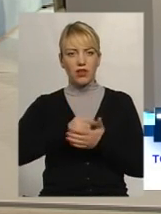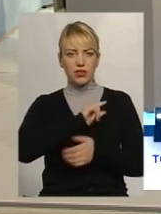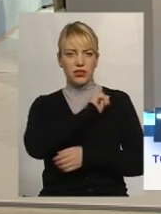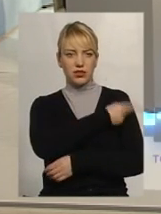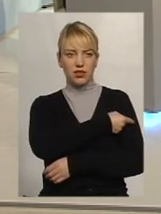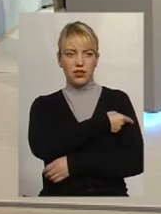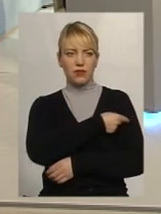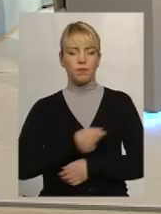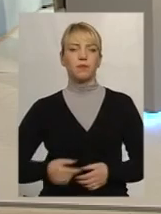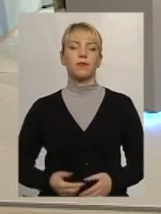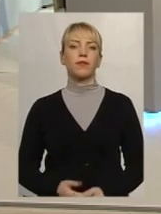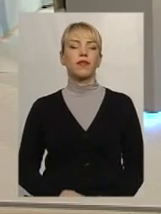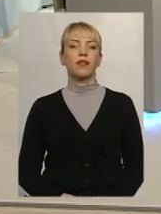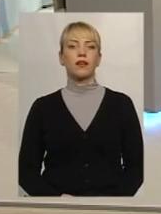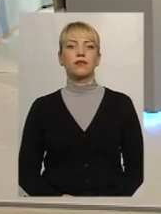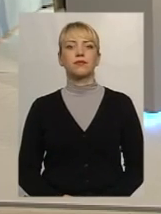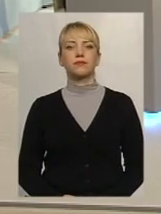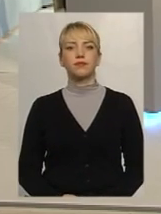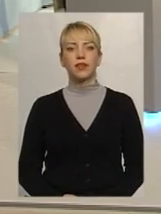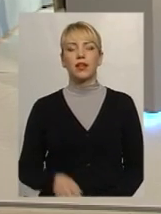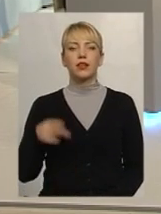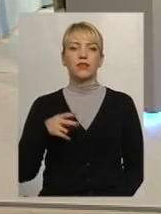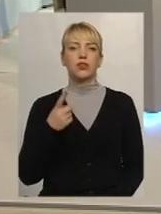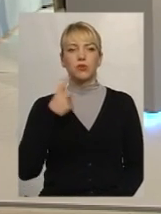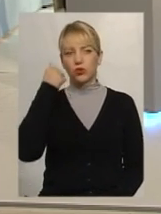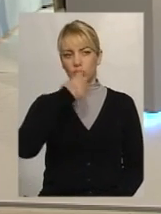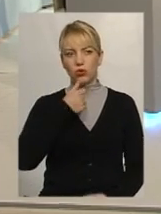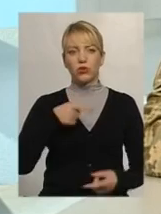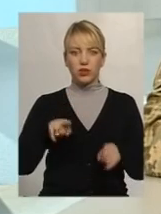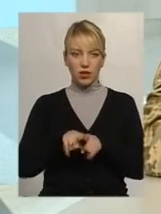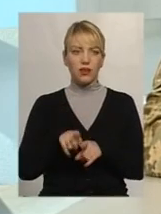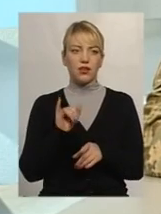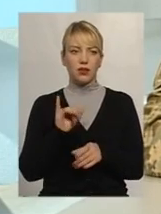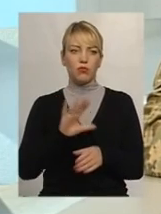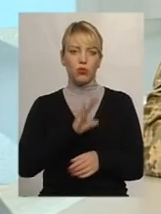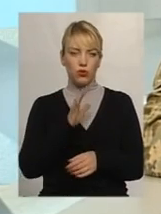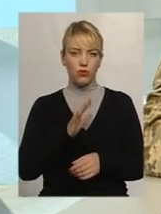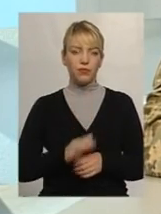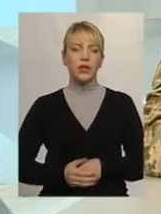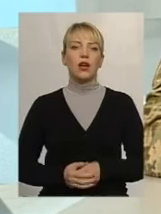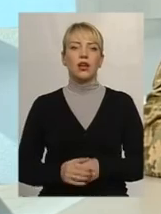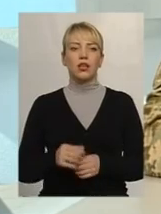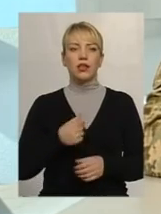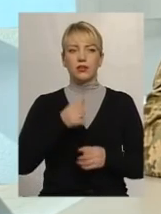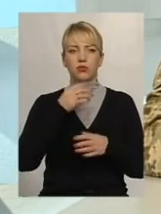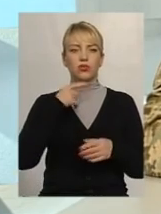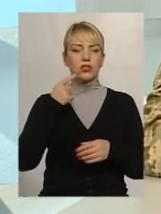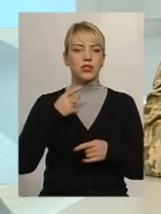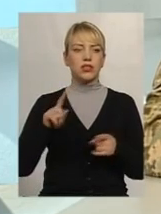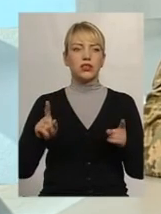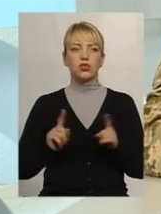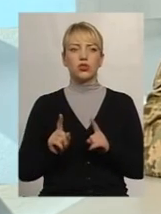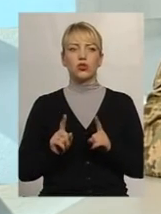В принципі, з 2001 року так і було. Я не можу сказати, що